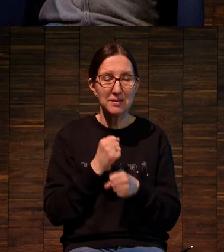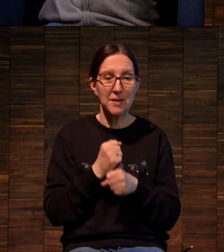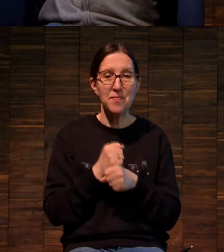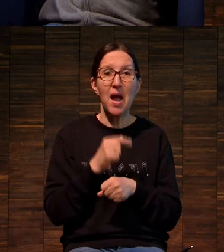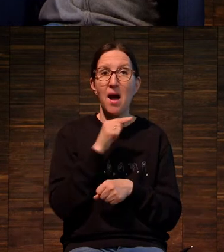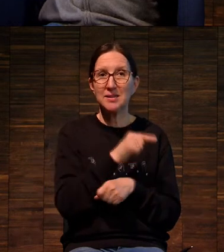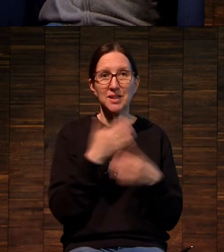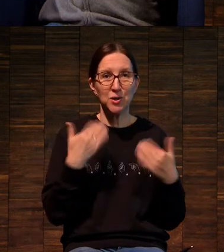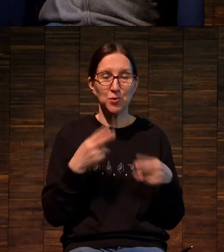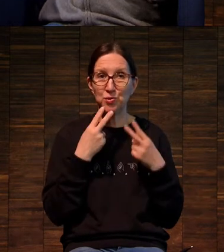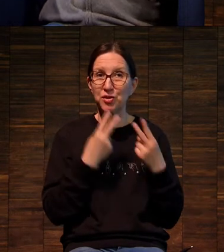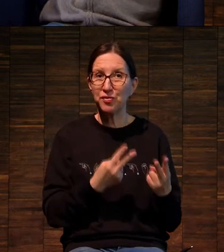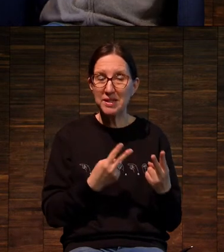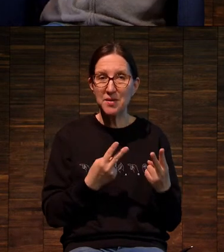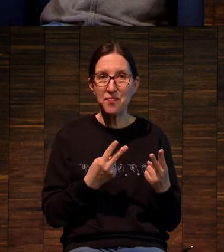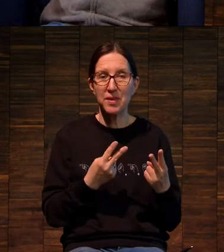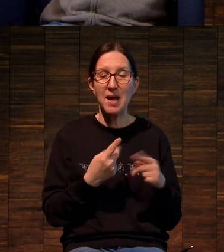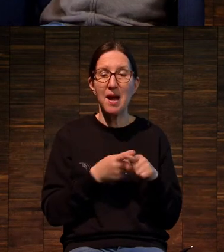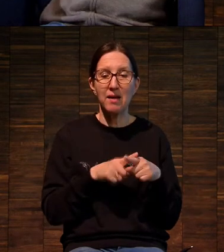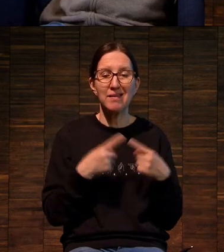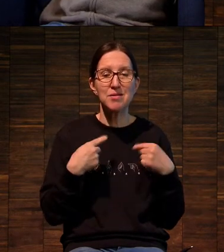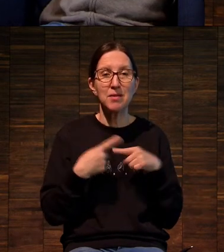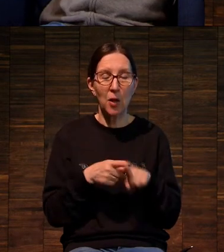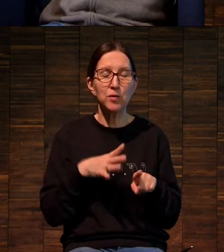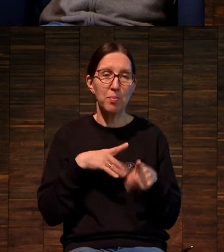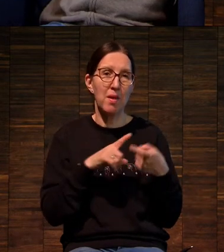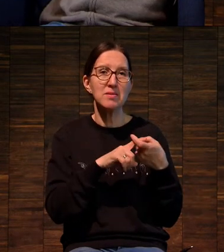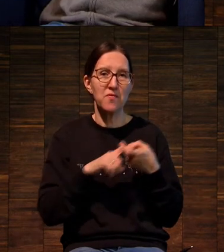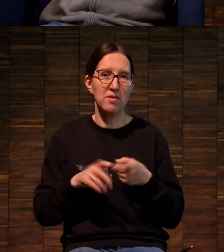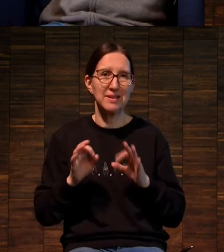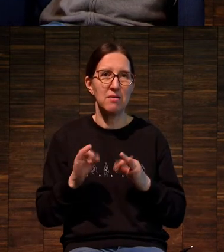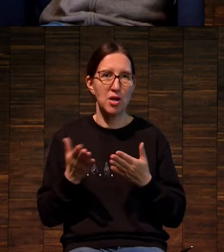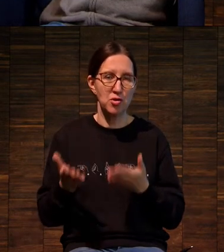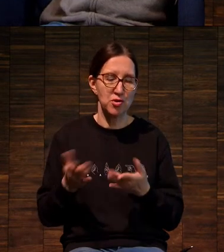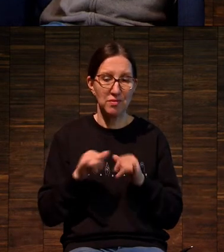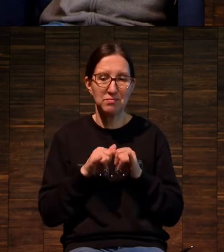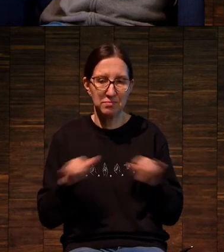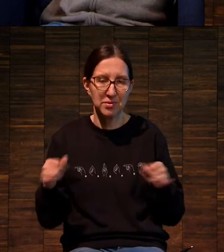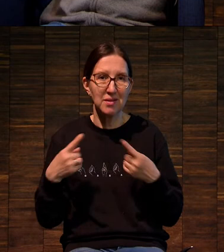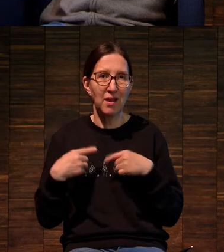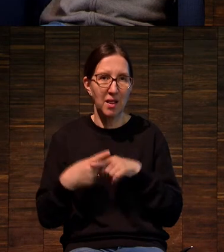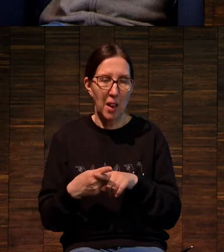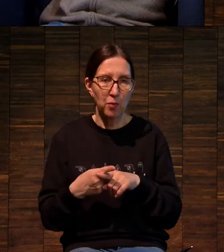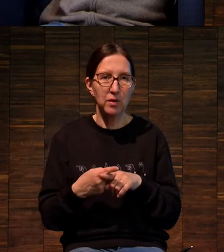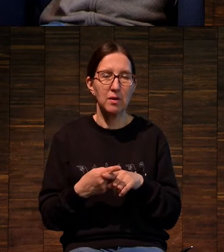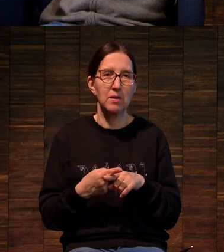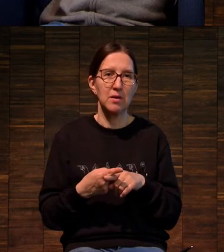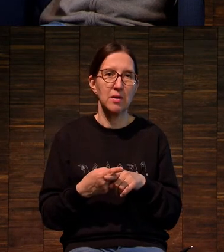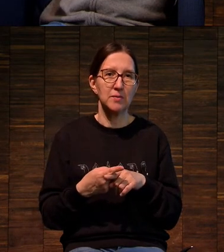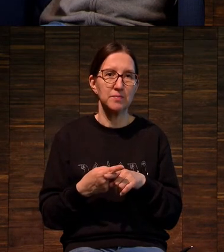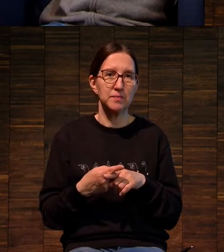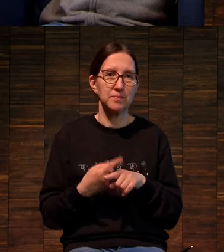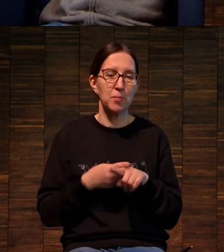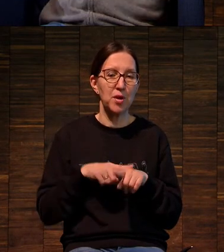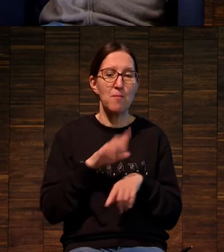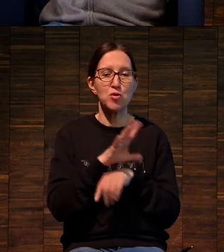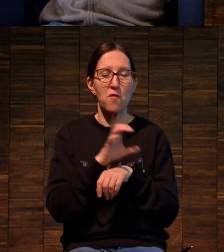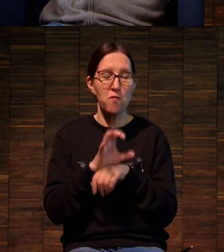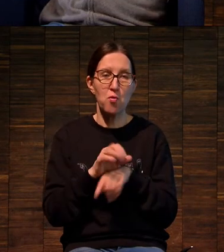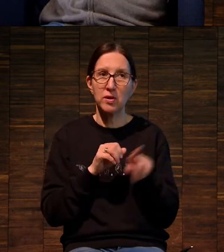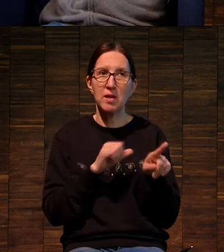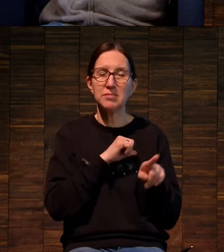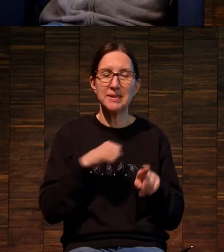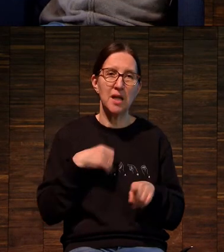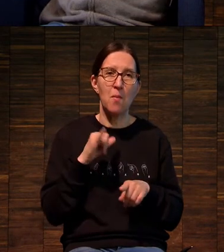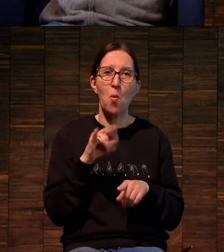Здесь мы видим, что... И она была связана, конечно, с технологией, да? То есть она была связана, напрямую была связана с фото, он никогда